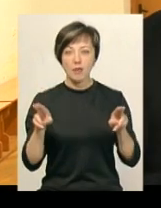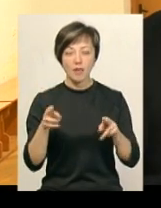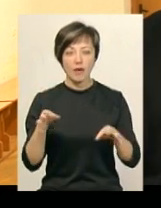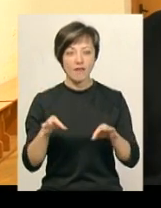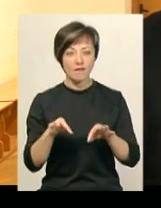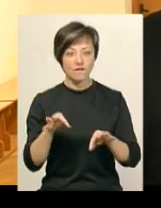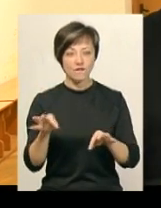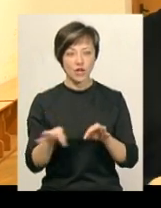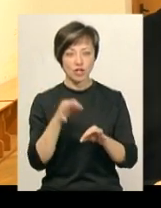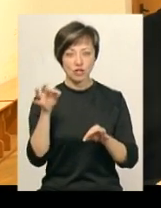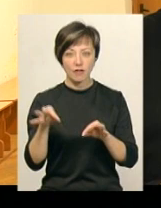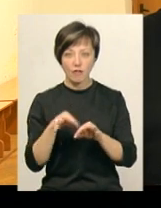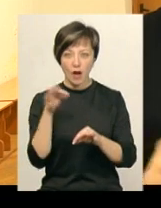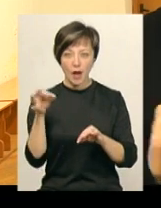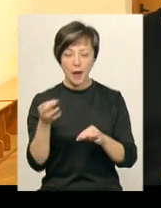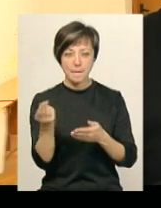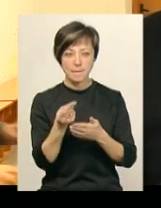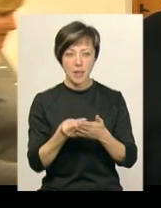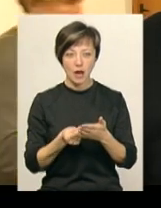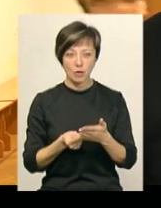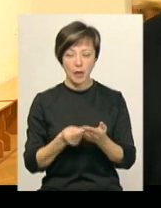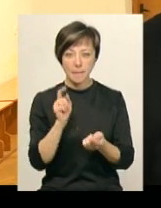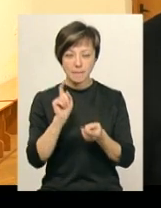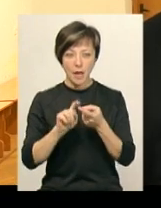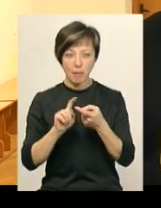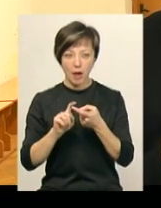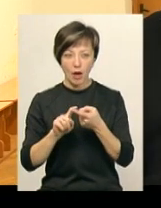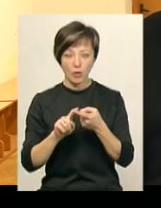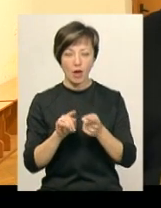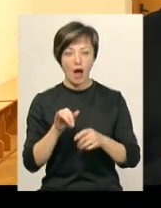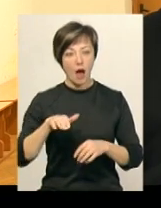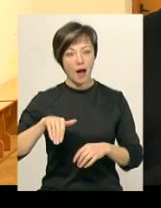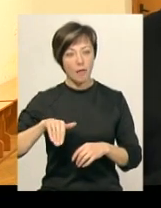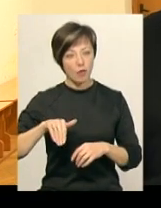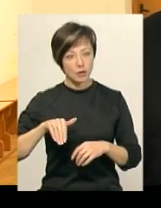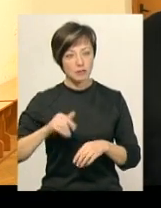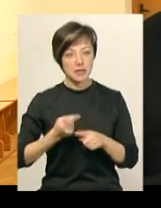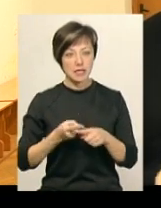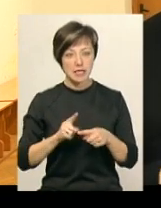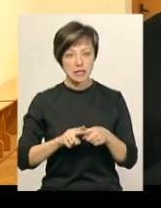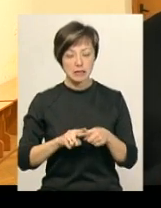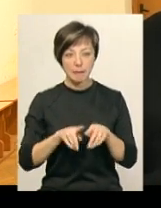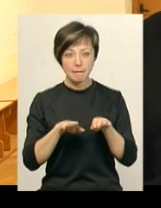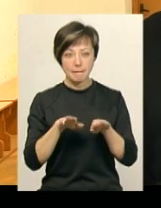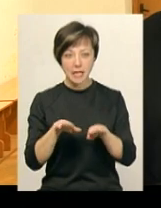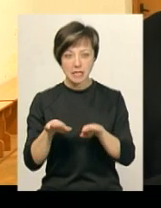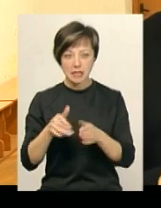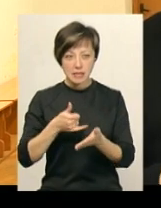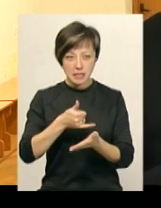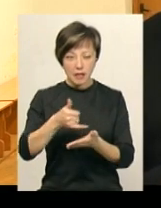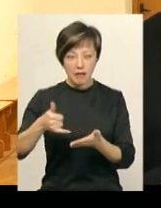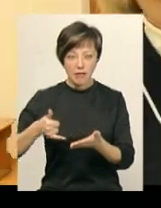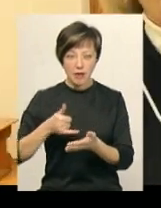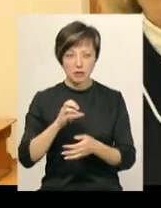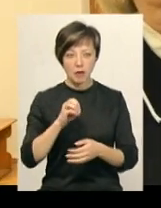малюнок, припаює його, а потім у ці місця заливається